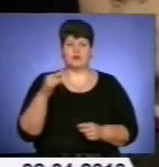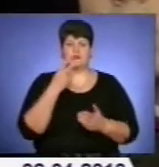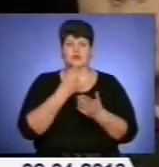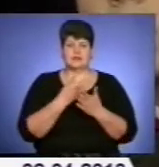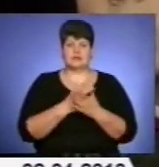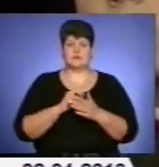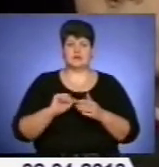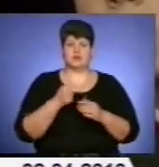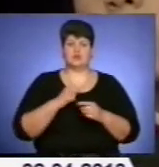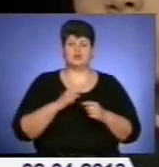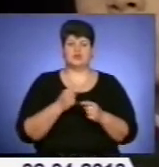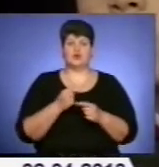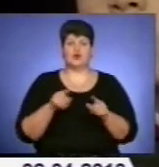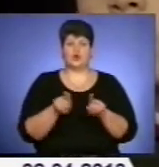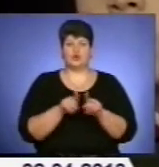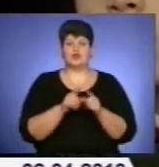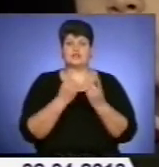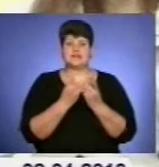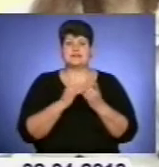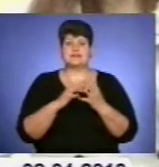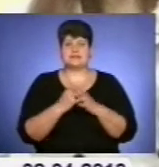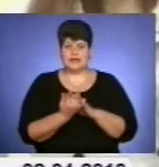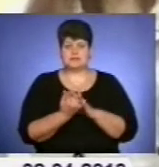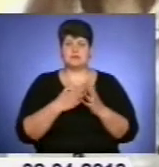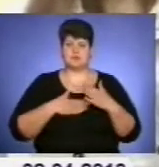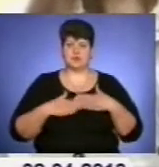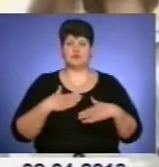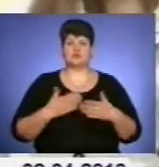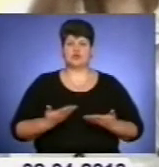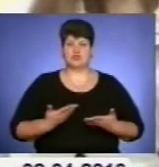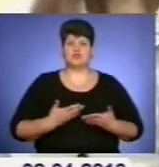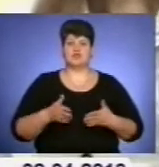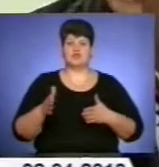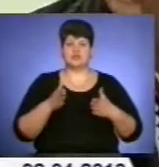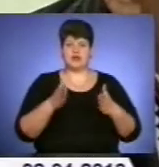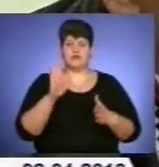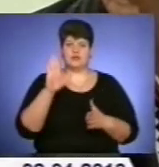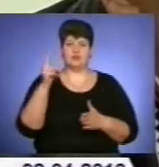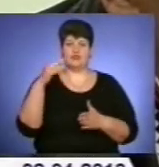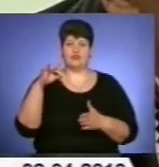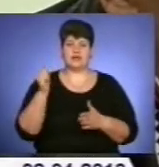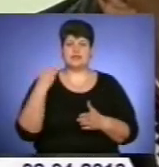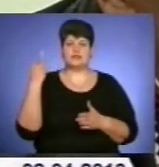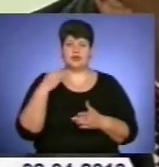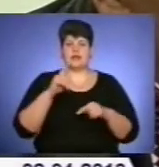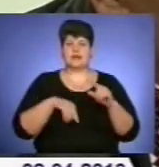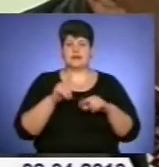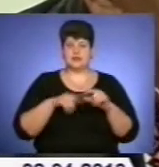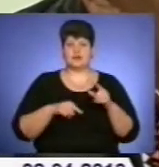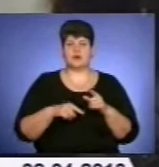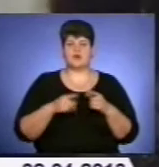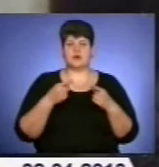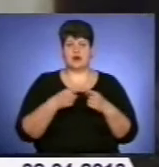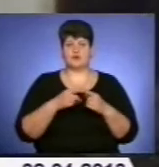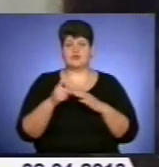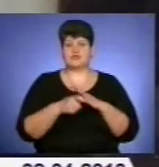односельцями, учнями школи. Приємно, що про життєвий шлях Володимира Довганюка та історію рідного краю дізнається молодь.